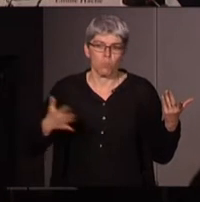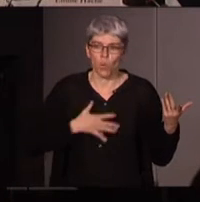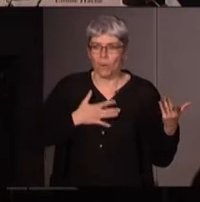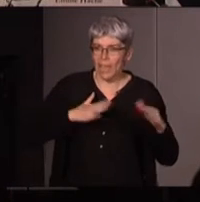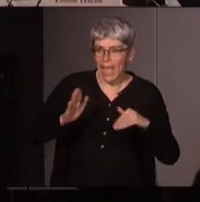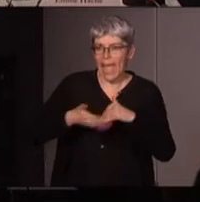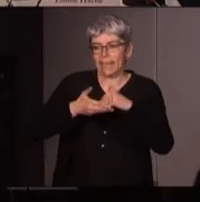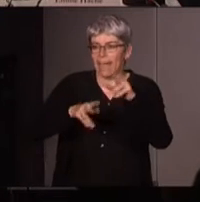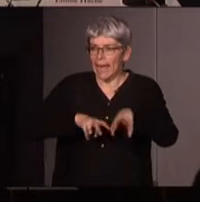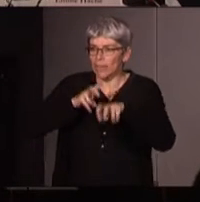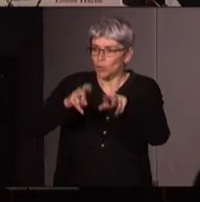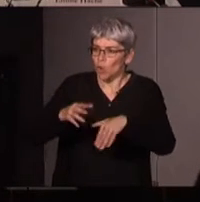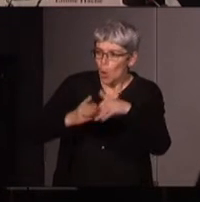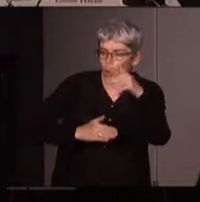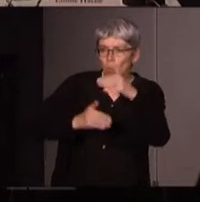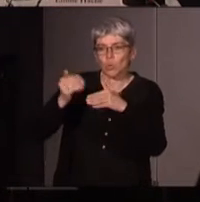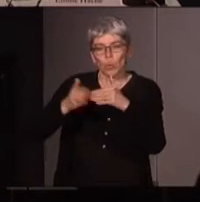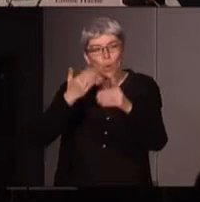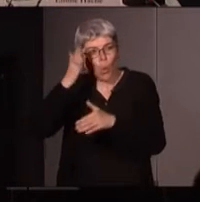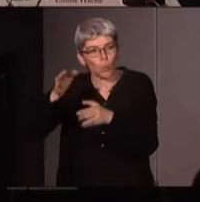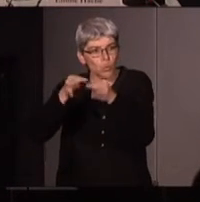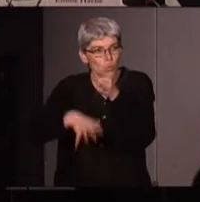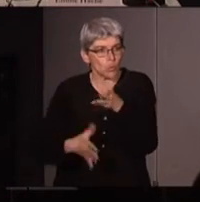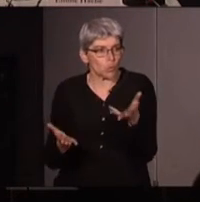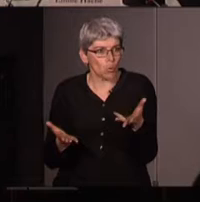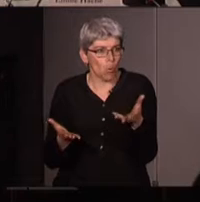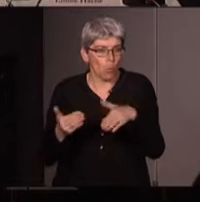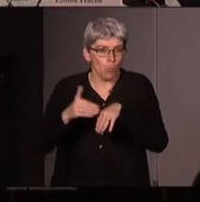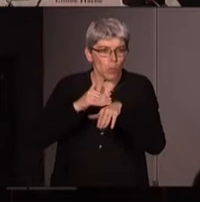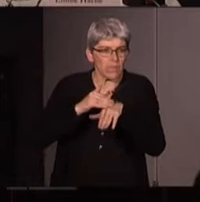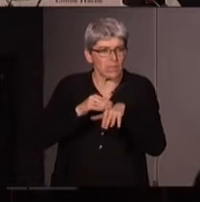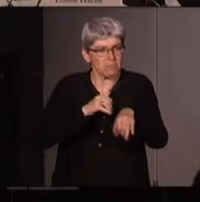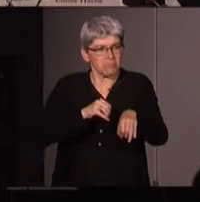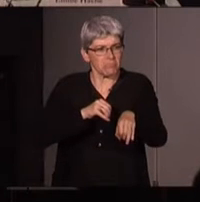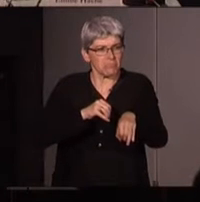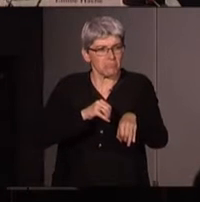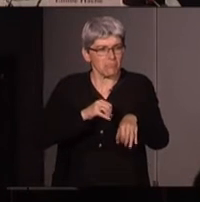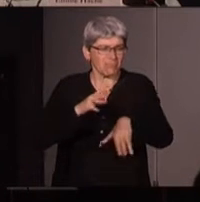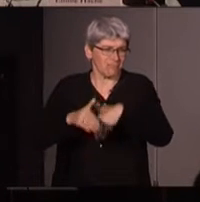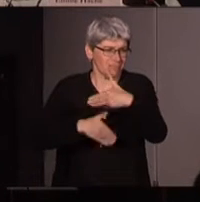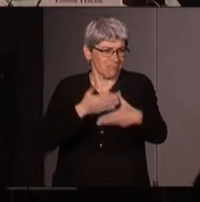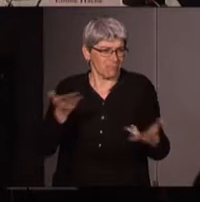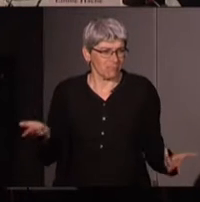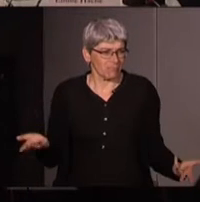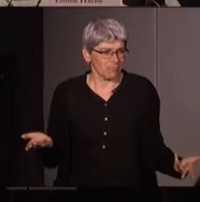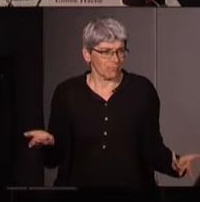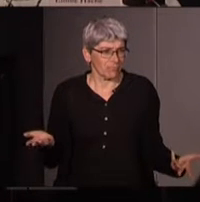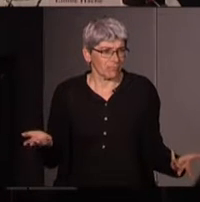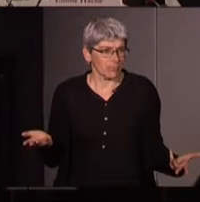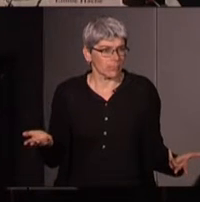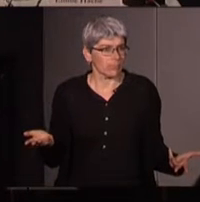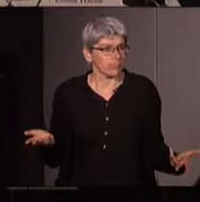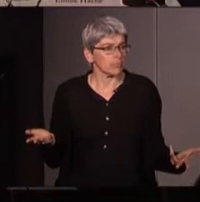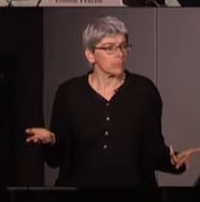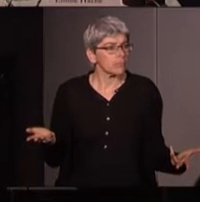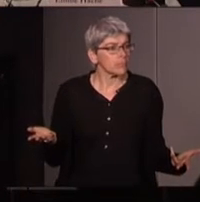aider les agriculteurs à construire des alternatives aux politiques dominatrices de Monsanto et compagnie Vandana